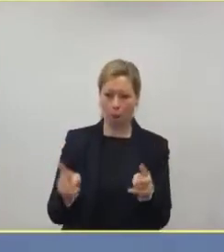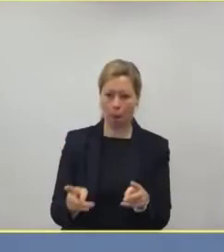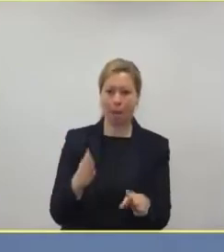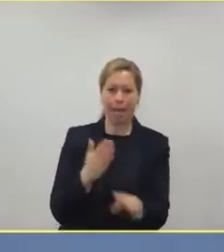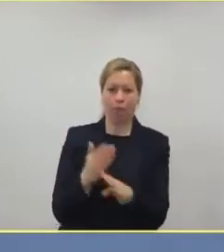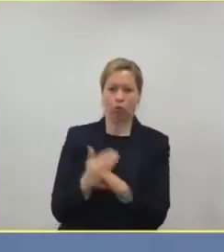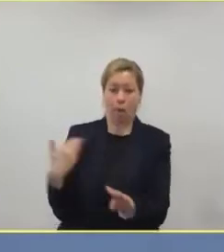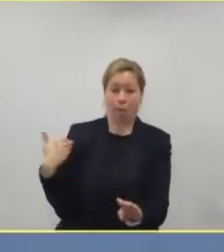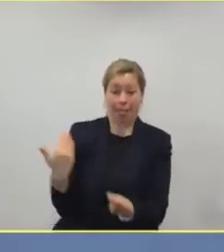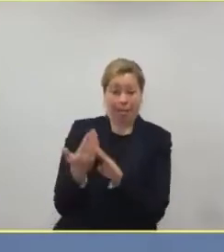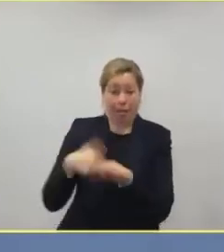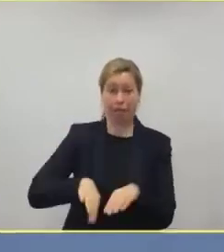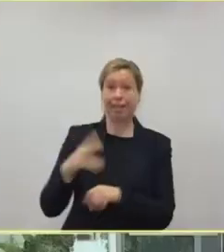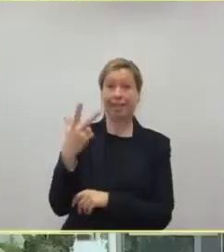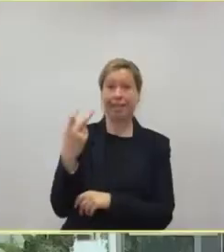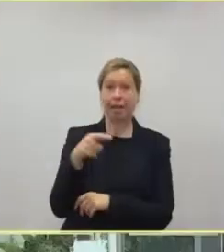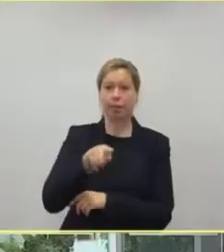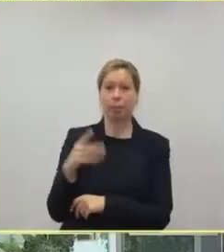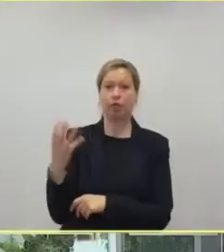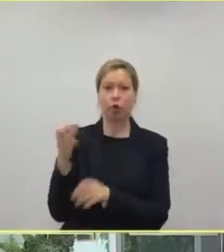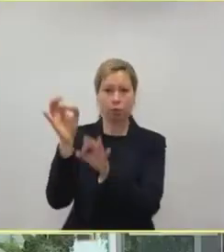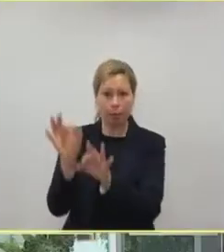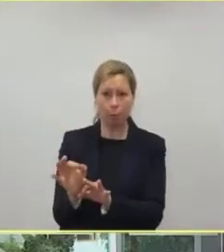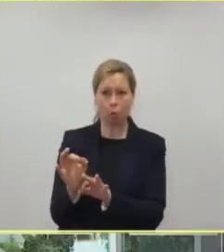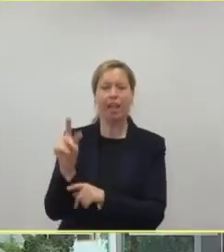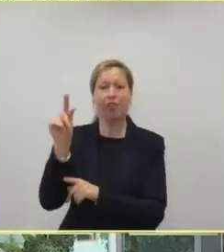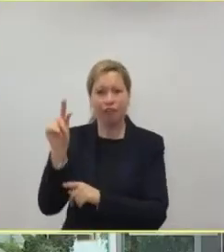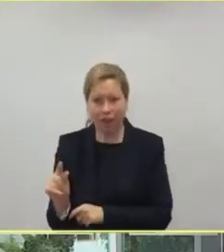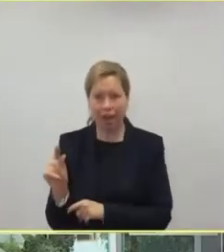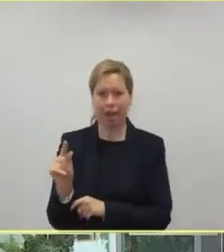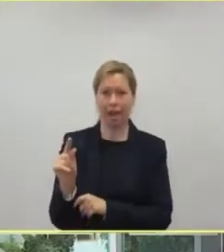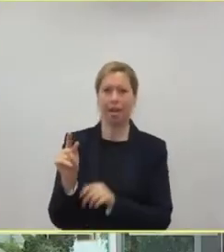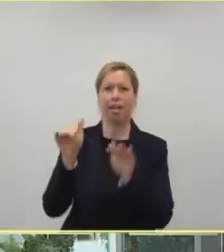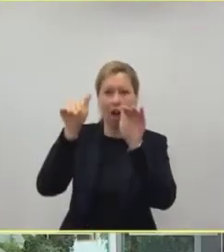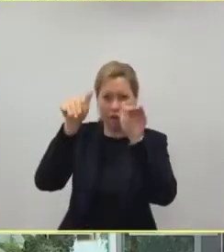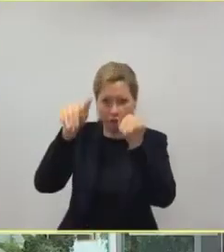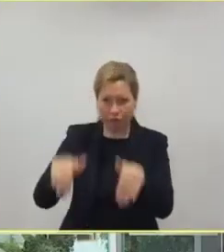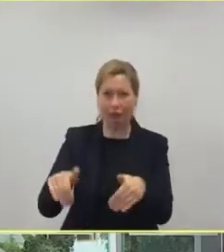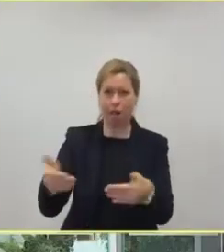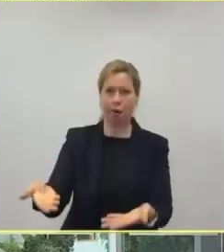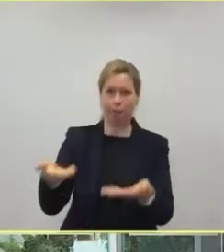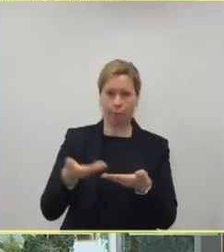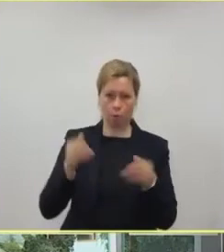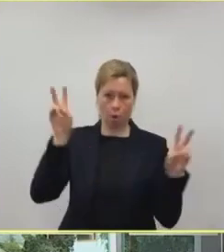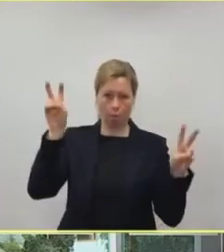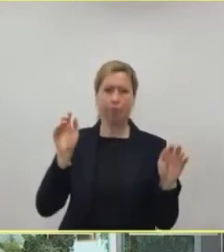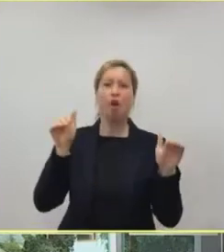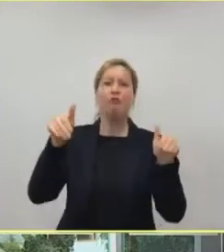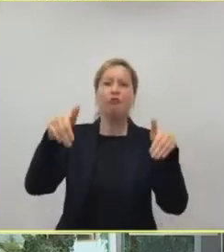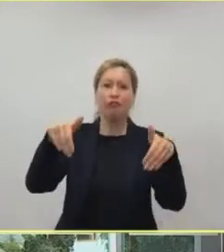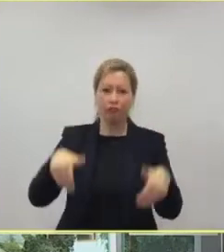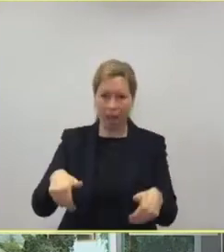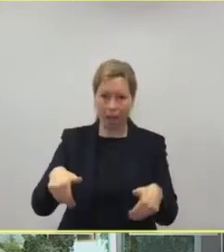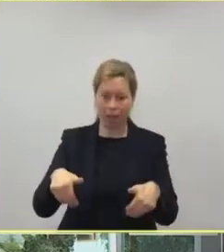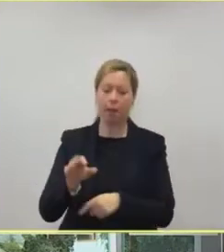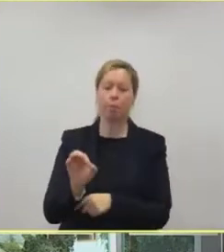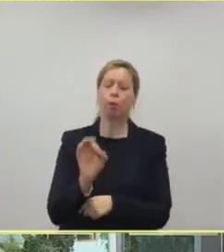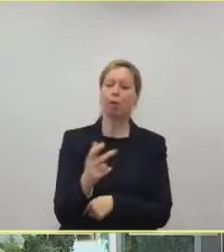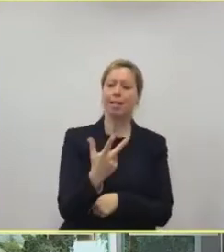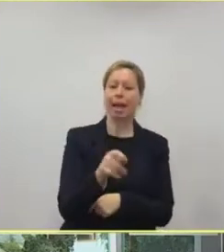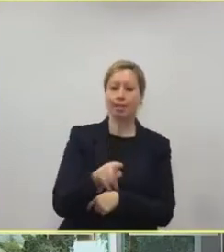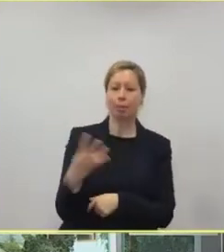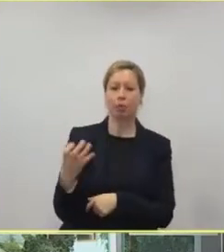Fälle gehabt, das deutsche Gesundheitssystem. Die Krankenhäuser finanzieren sich halt über Fälle, und wenn sie 20 bis 30 Prozent weniger Fälle haben, haben sie